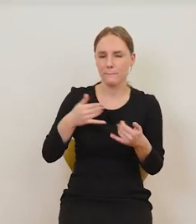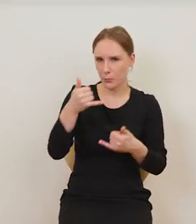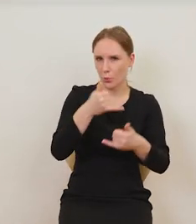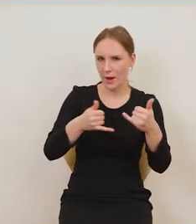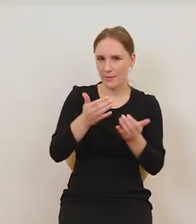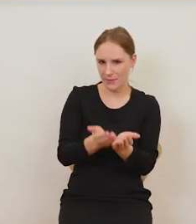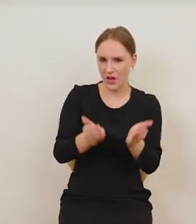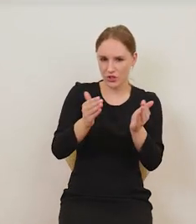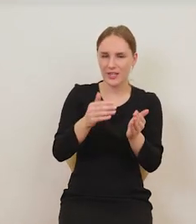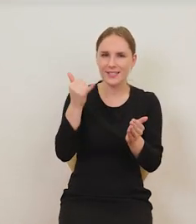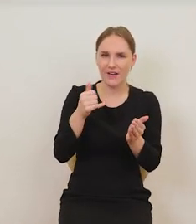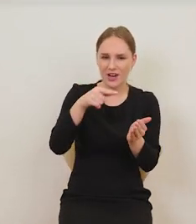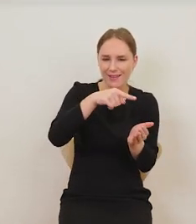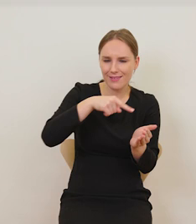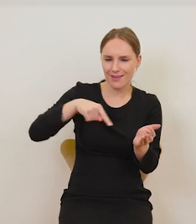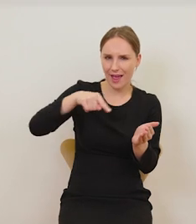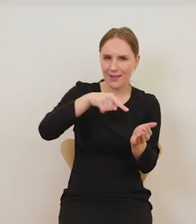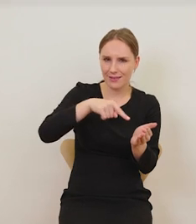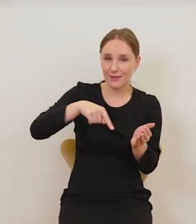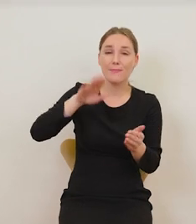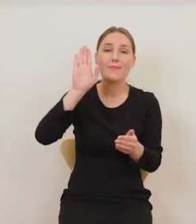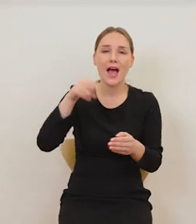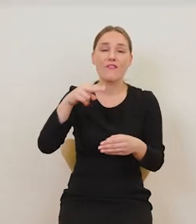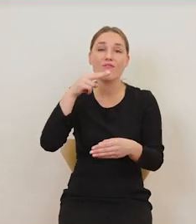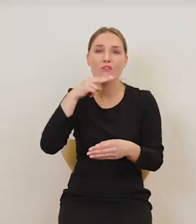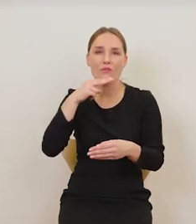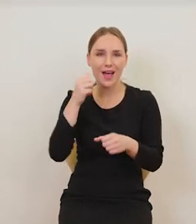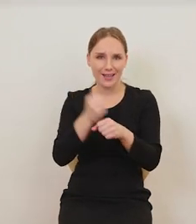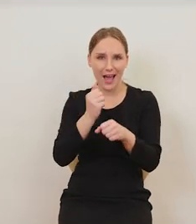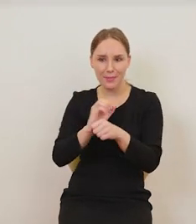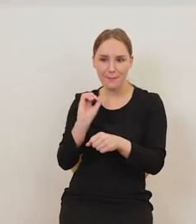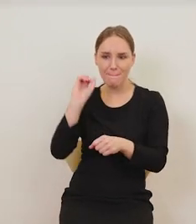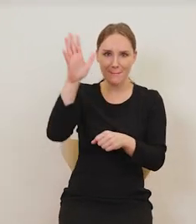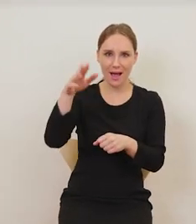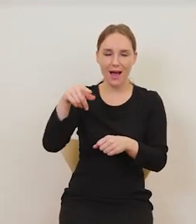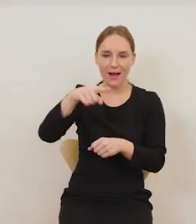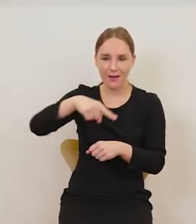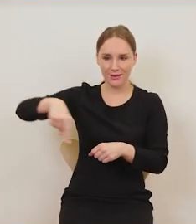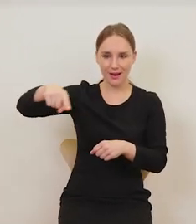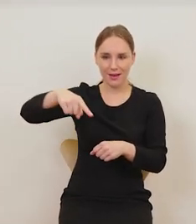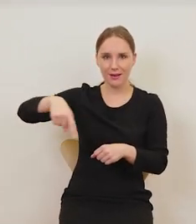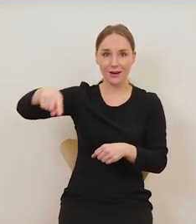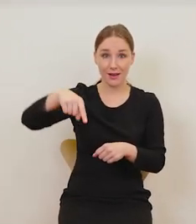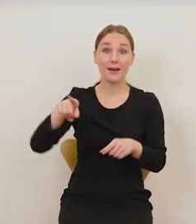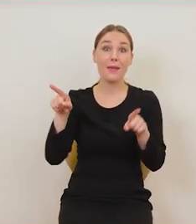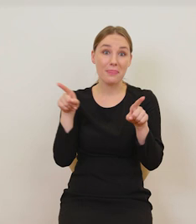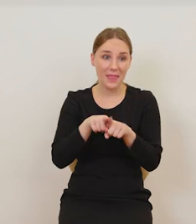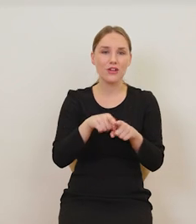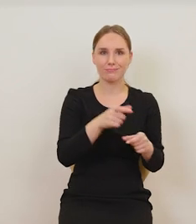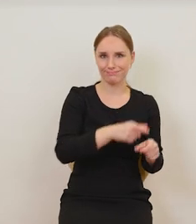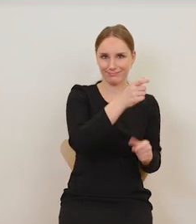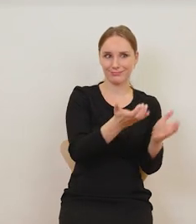zawsze tam tworzą się takie kręgi. Nawet jak wrzucimy kamyk do wody, to te kręgi się rozchodzą i te kręgi tam są namalowane.